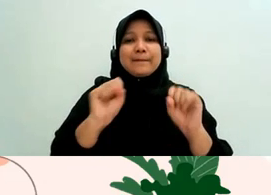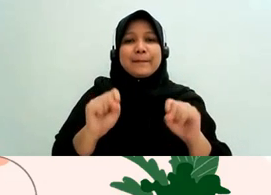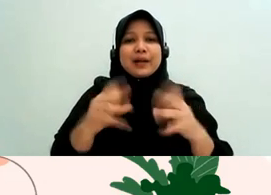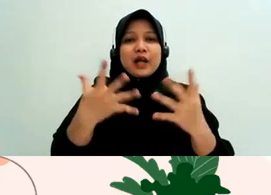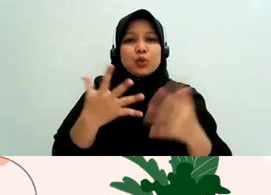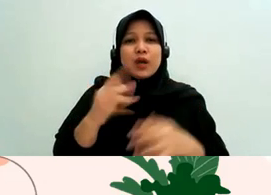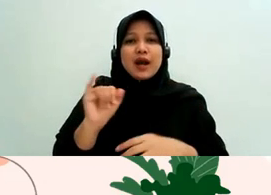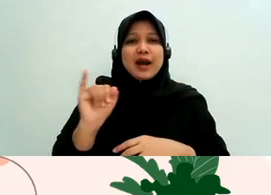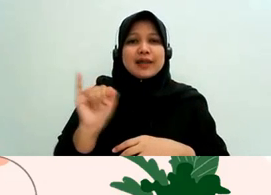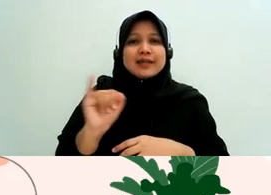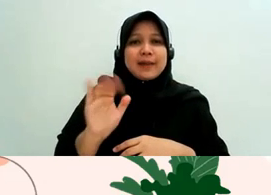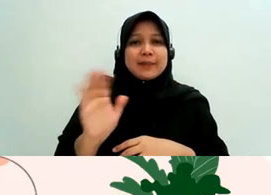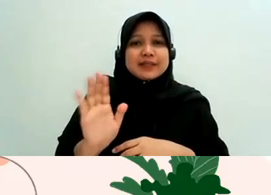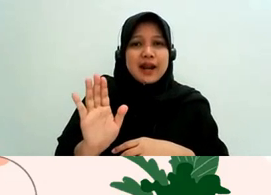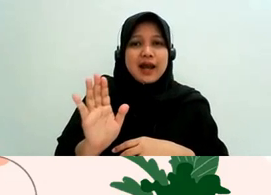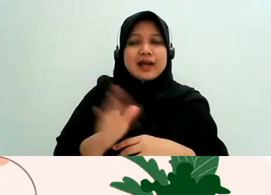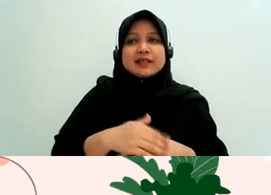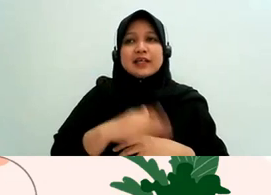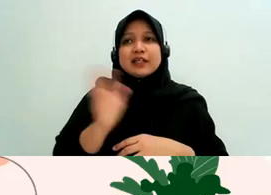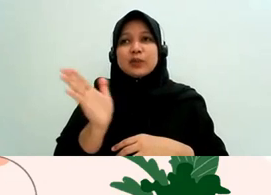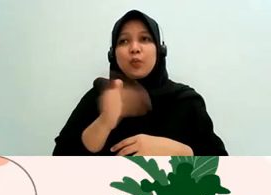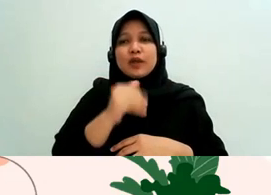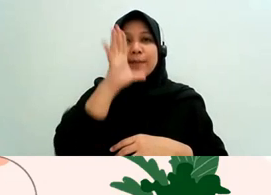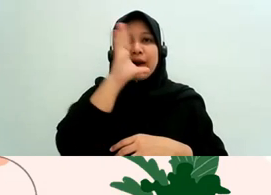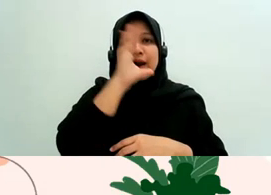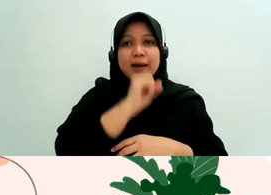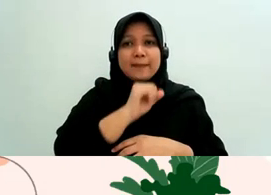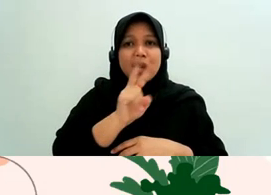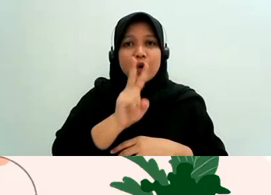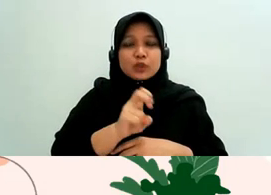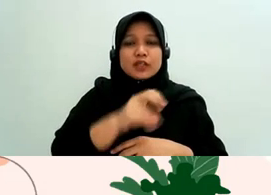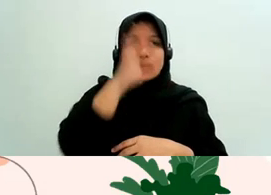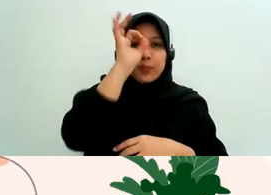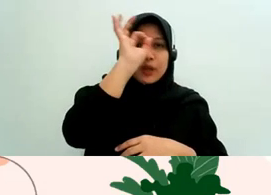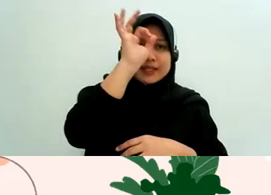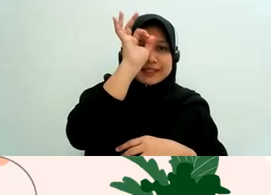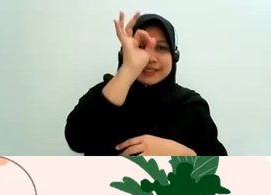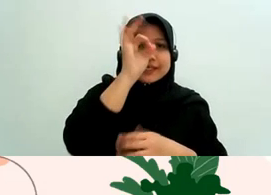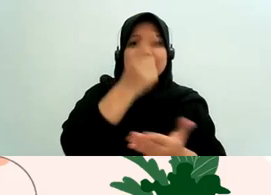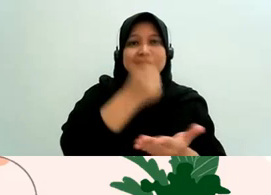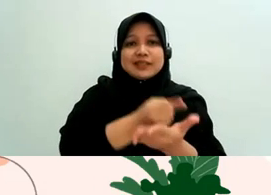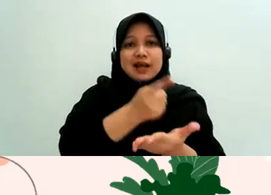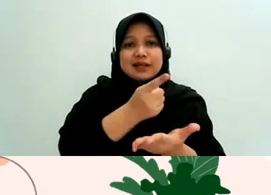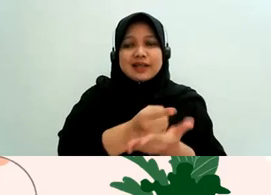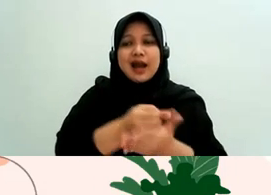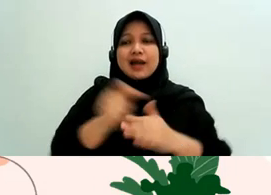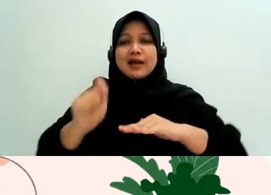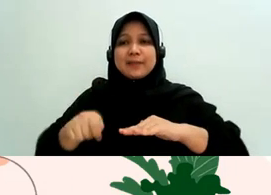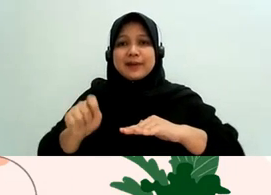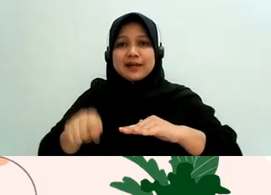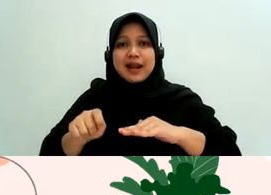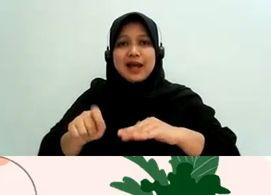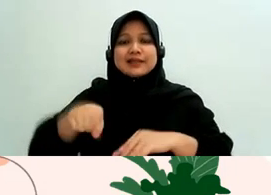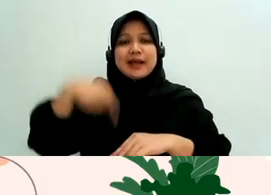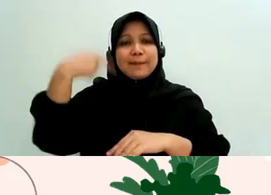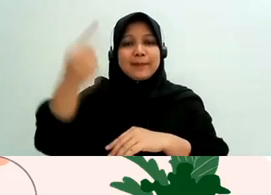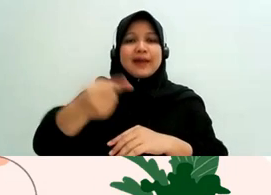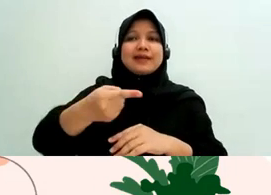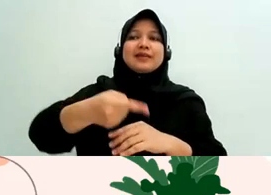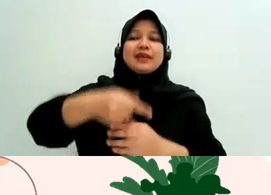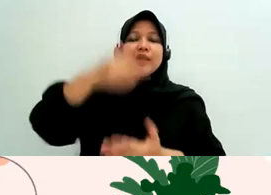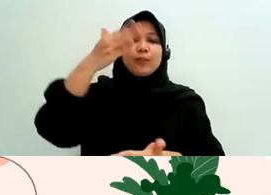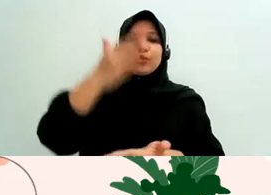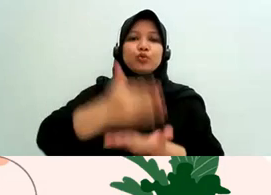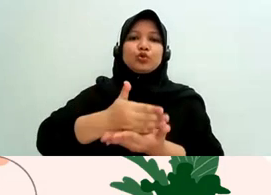semua pihak oleh kepolisian oleh kejaksaan oleh pengadilan sampai ada putusan yang berkekuatan hukum tetap